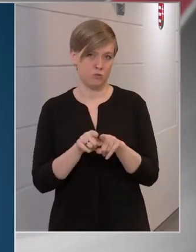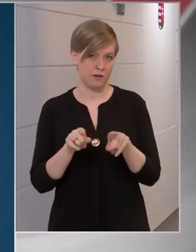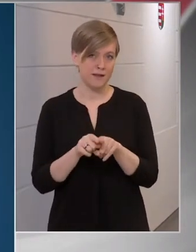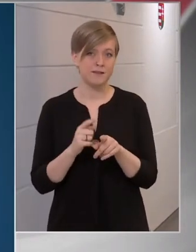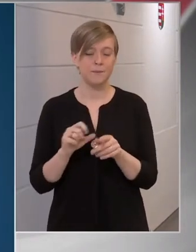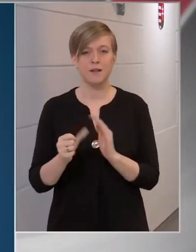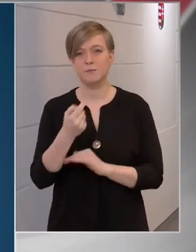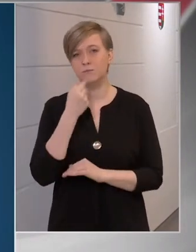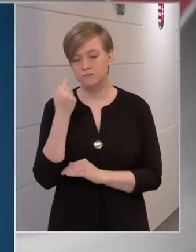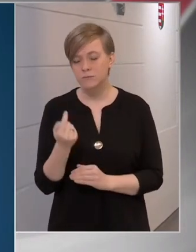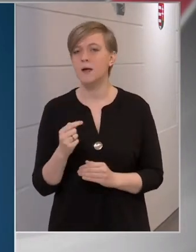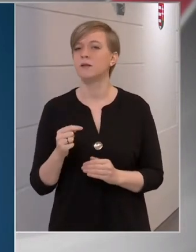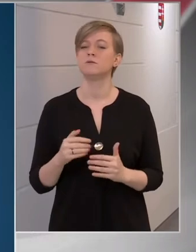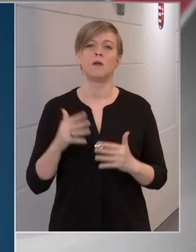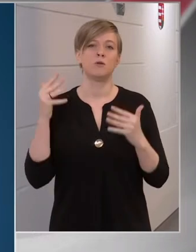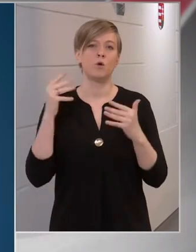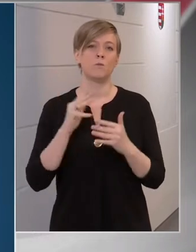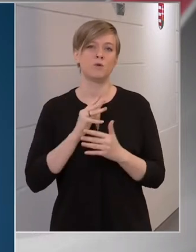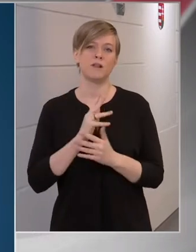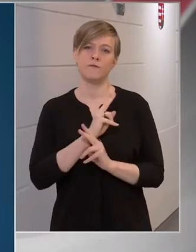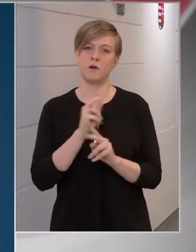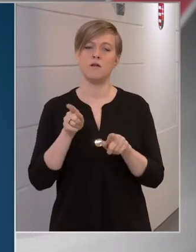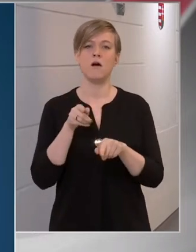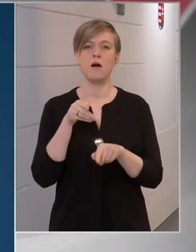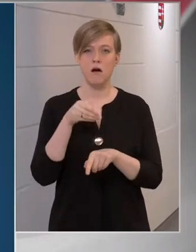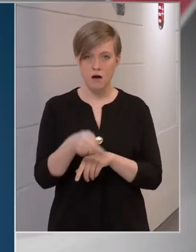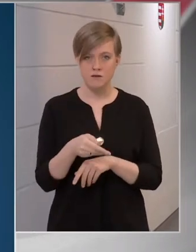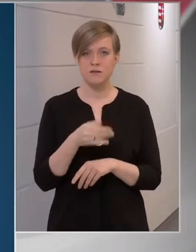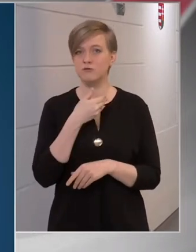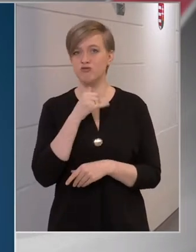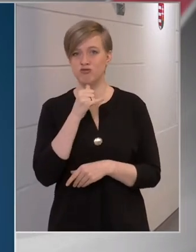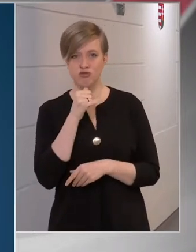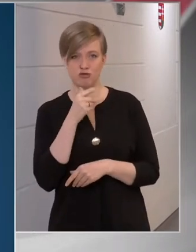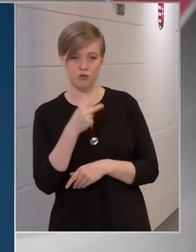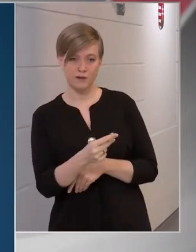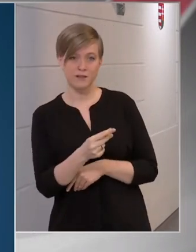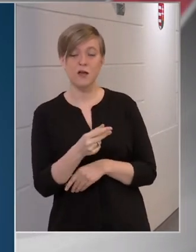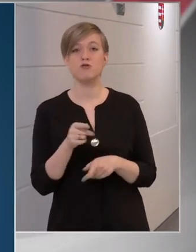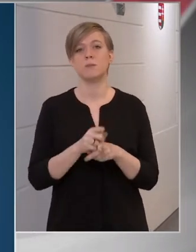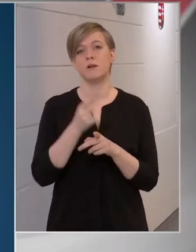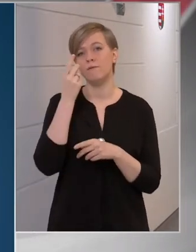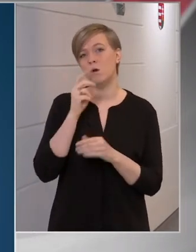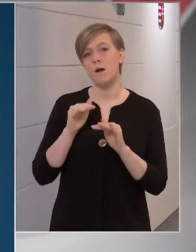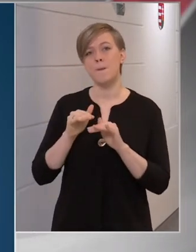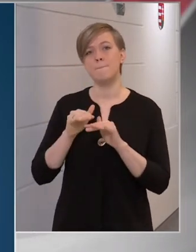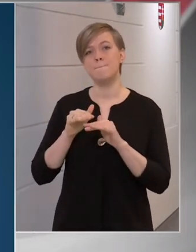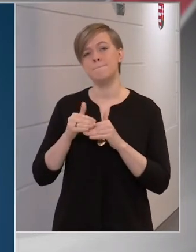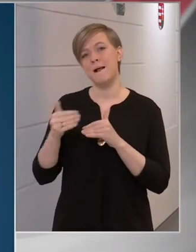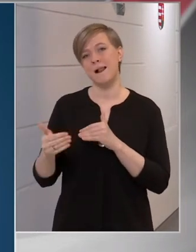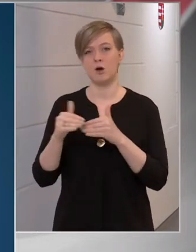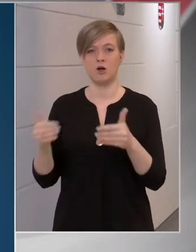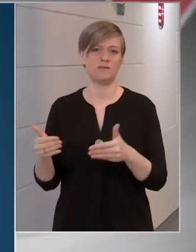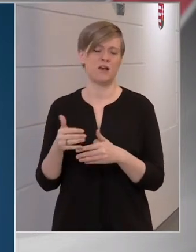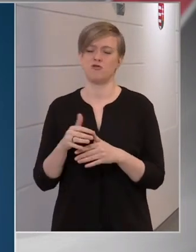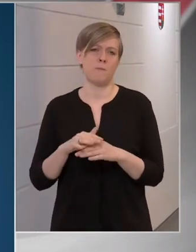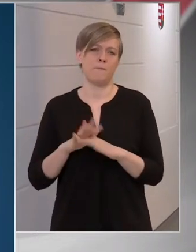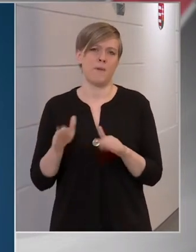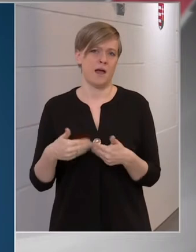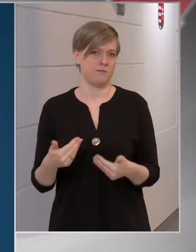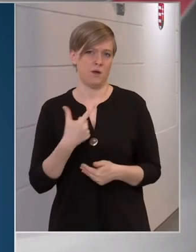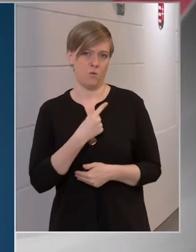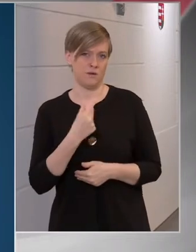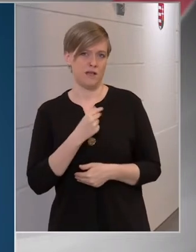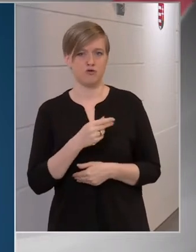egyszer mondom, lényegesen nagyobb hockálata van annak, hogyha valaki nincs beoltva, mint amilyen mellékhatásai bármelyik oltásnak köztük az